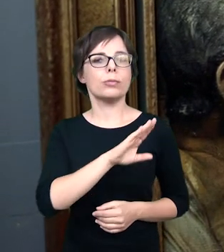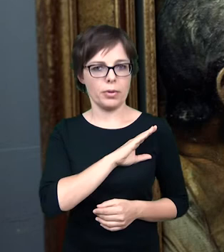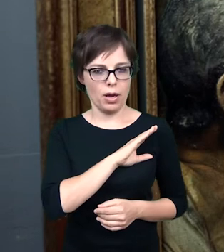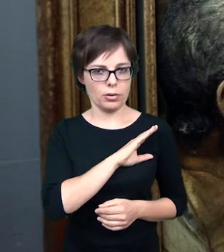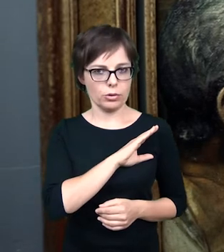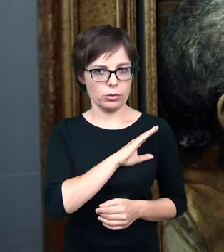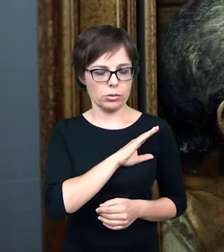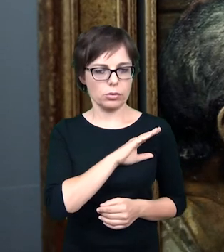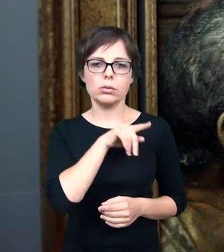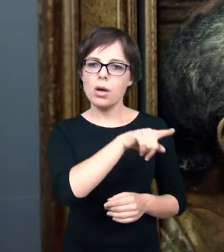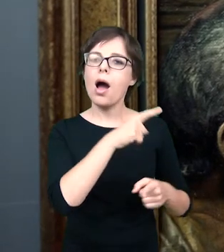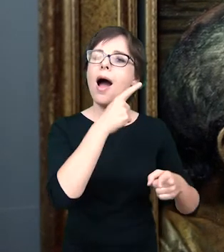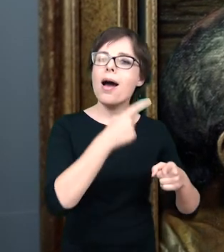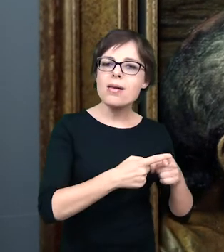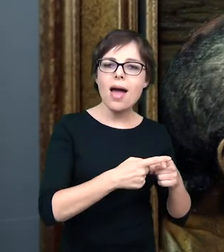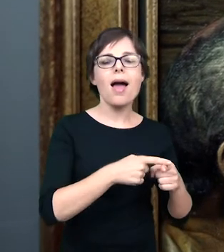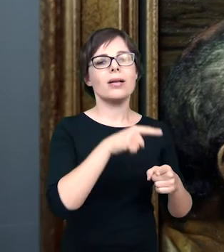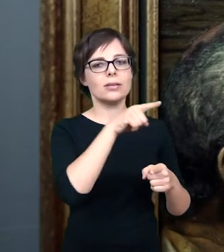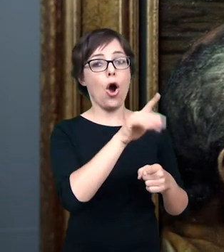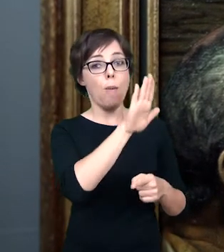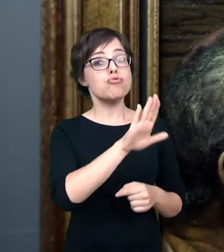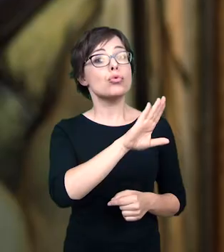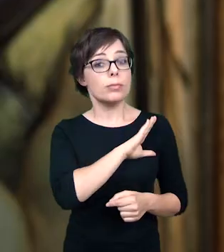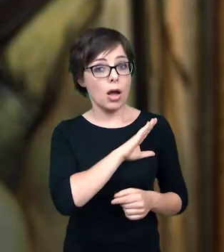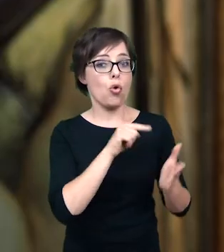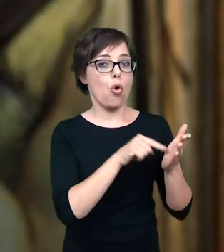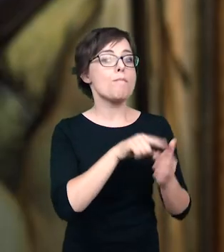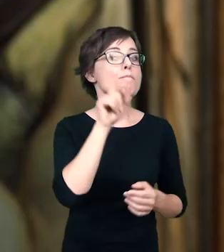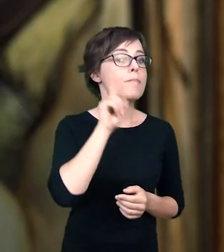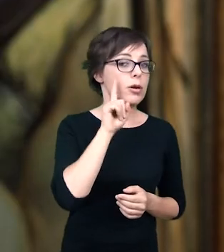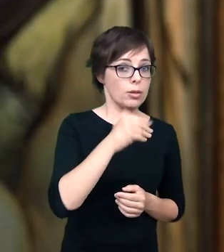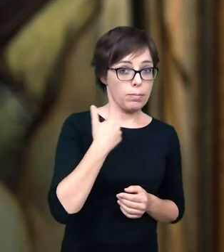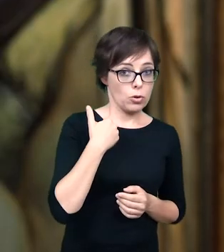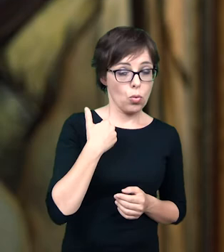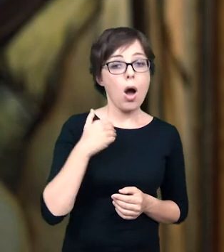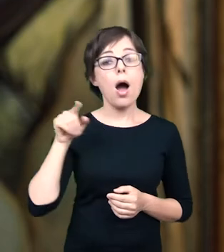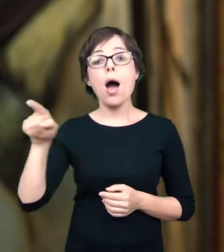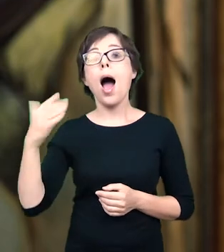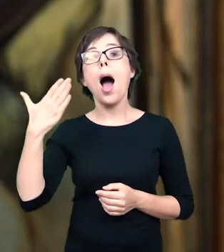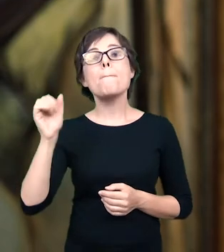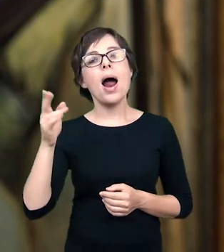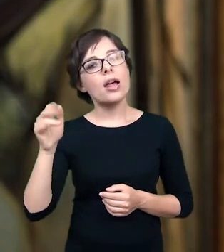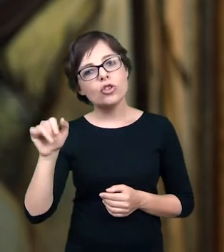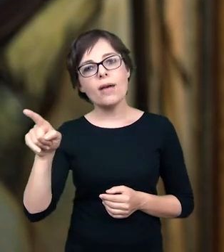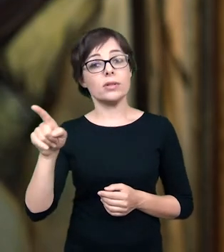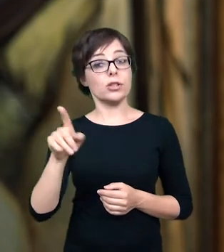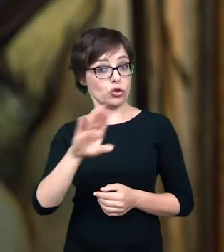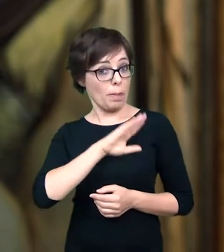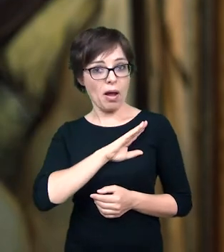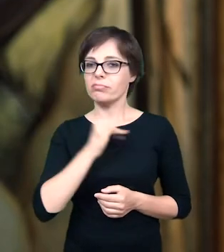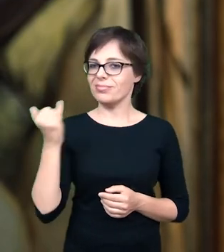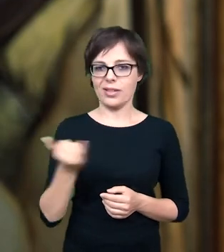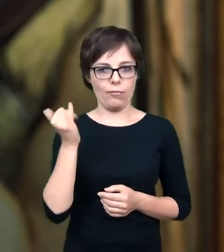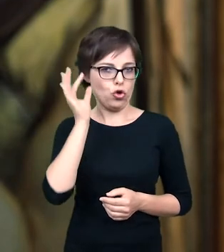którego Grecy przedstawiali pod postacią mężczyzny. Tu Malczewski zawsze u niego Thanatos